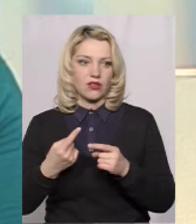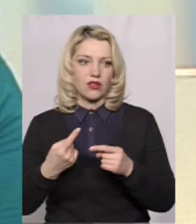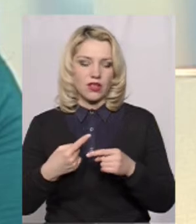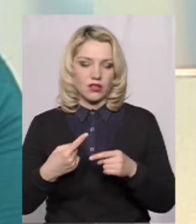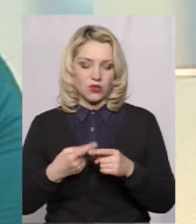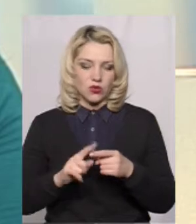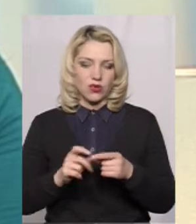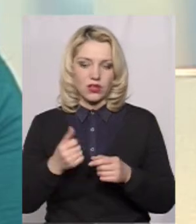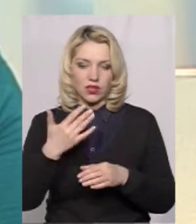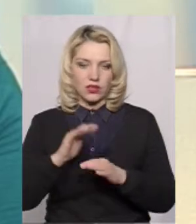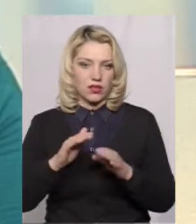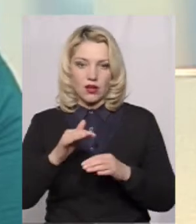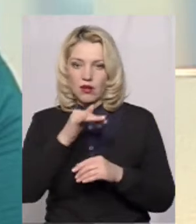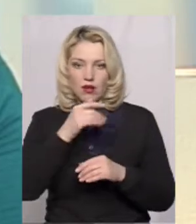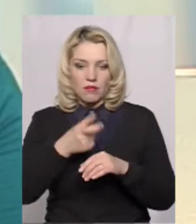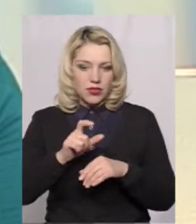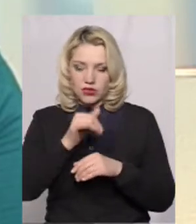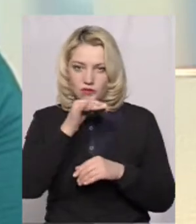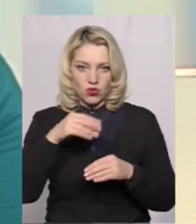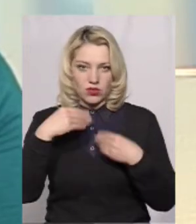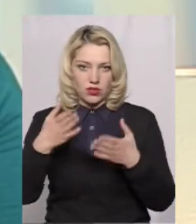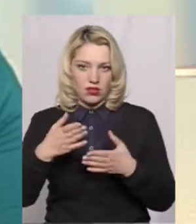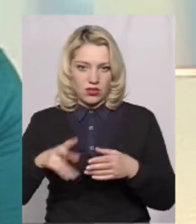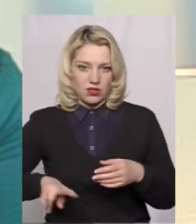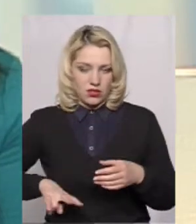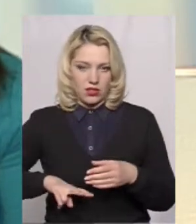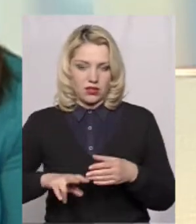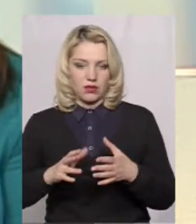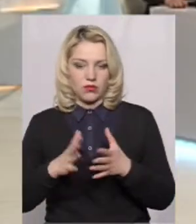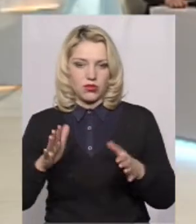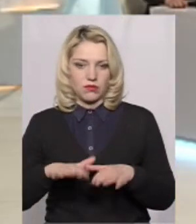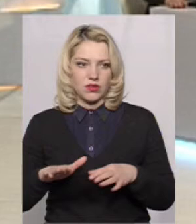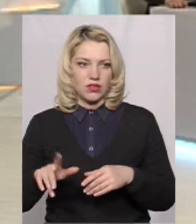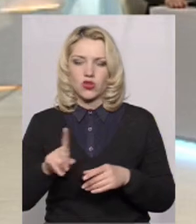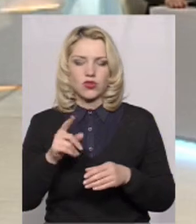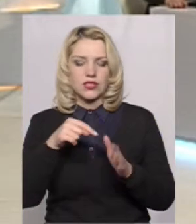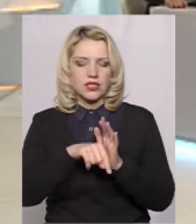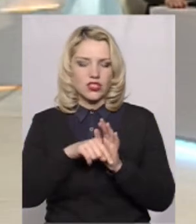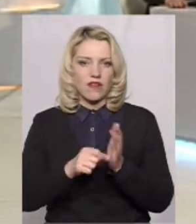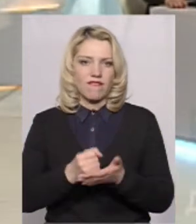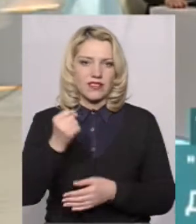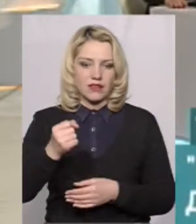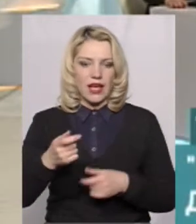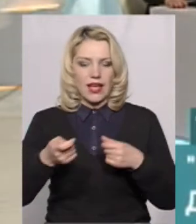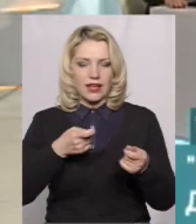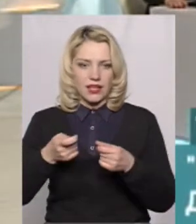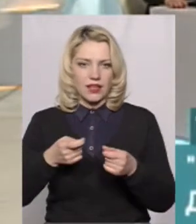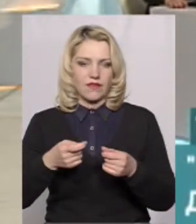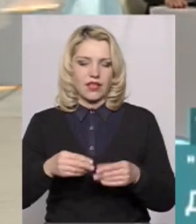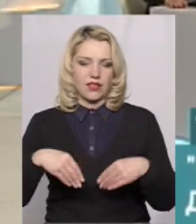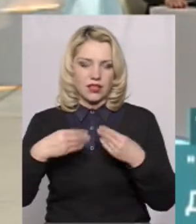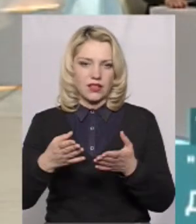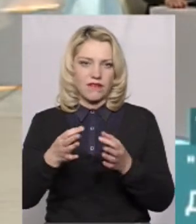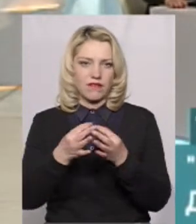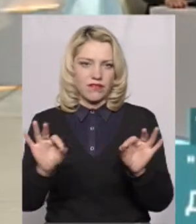кількість дітей. Більше вона не може виставити, тому що фактично вона не може прийняти більше. Що означає виставить? Керівник виставляє вільні місця.